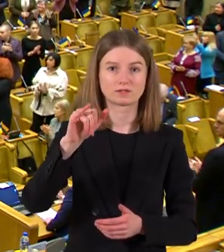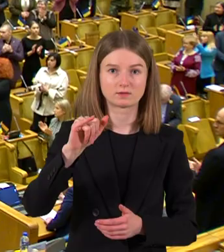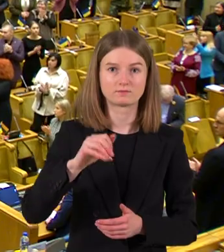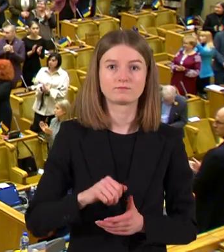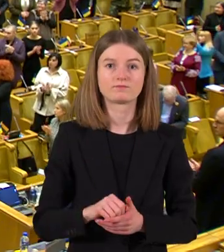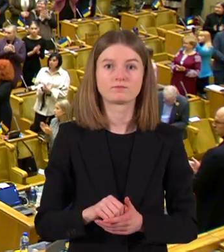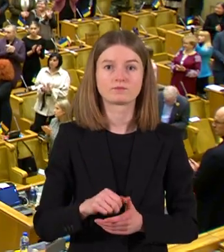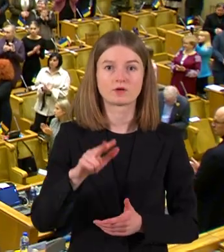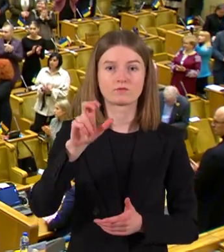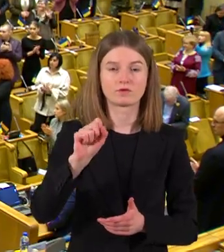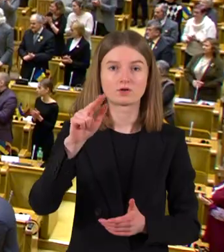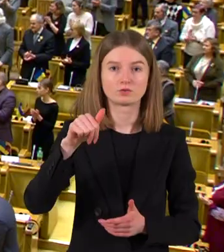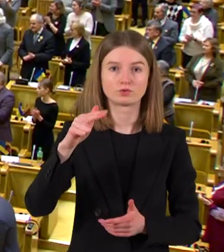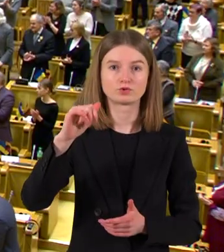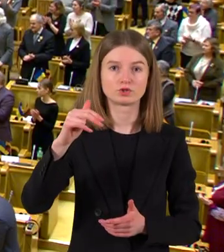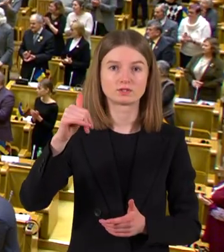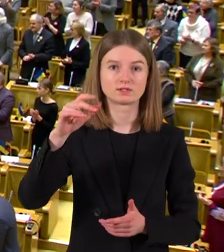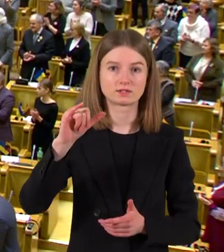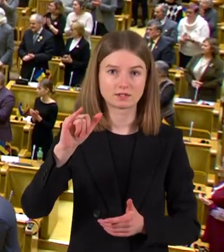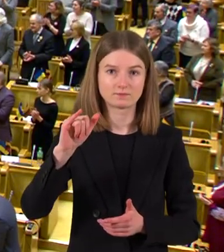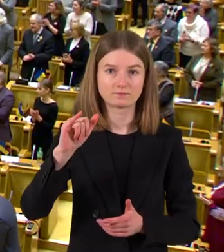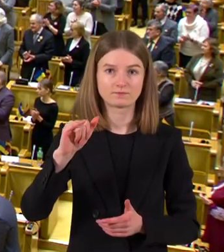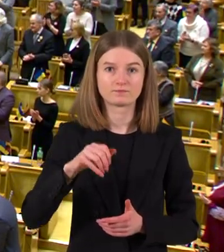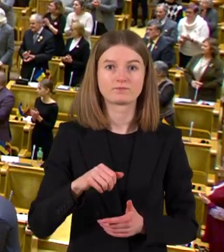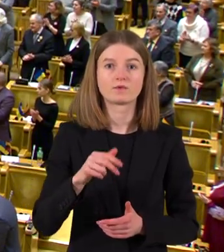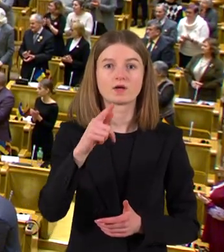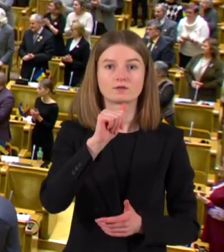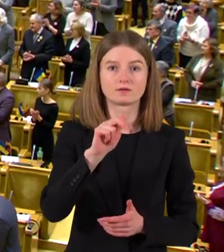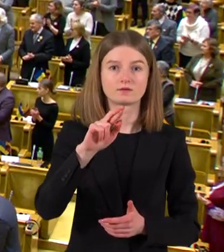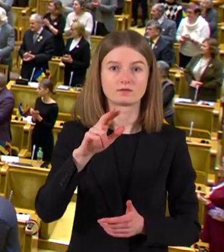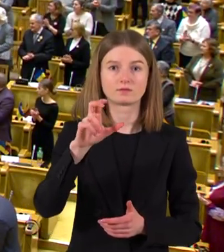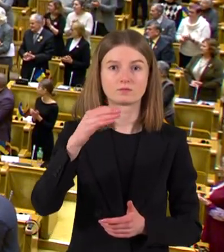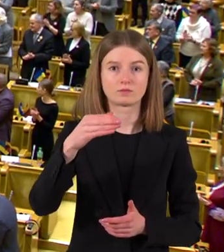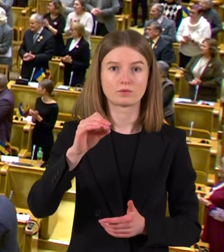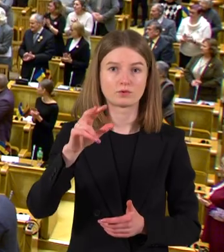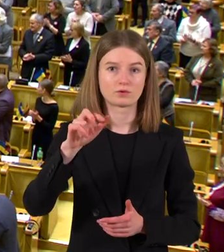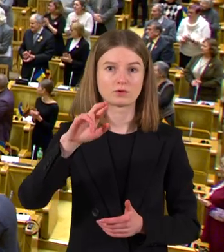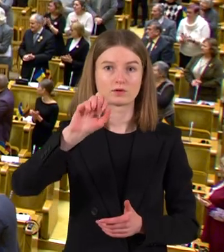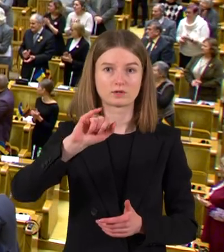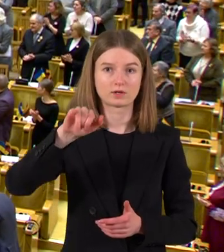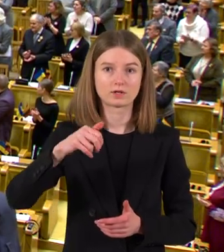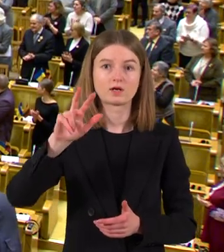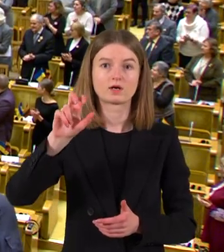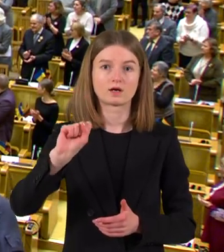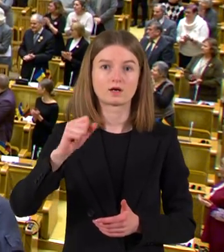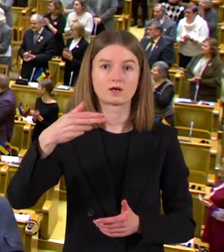Kvaličinskij, Roman Darmograj, Juri Hanenko.